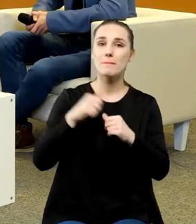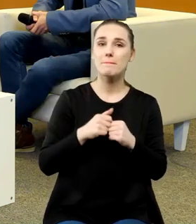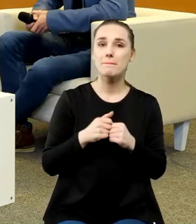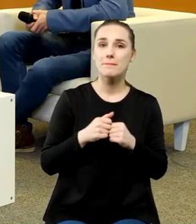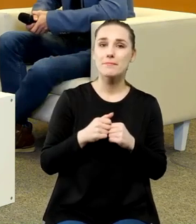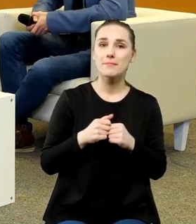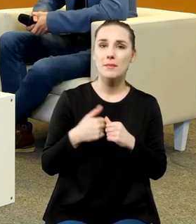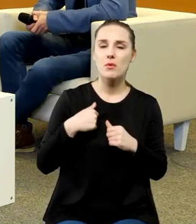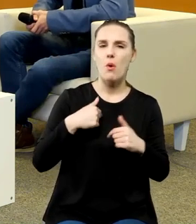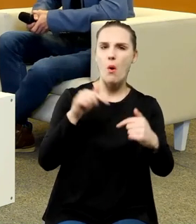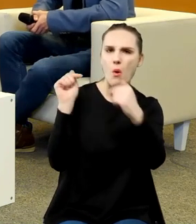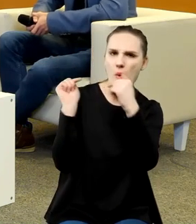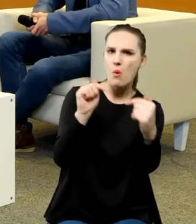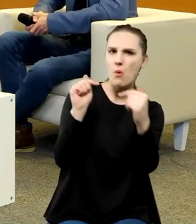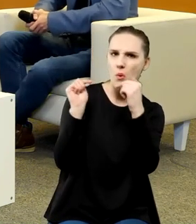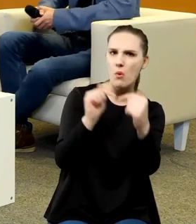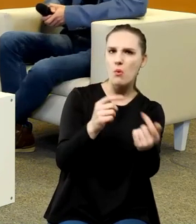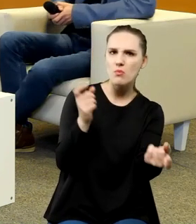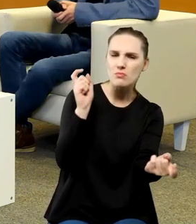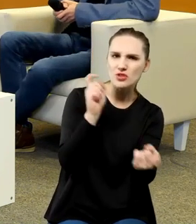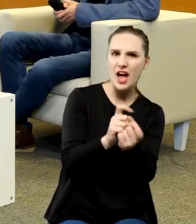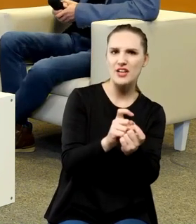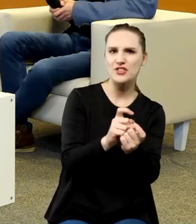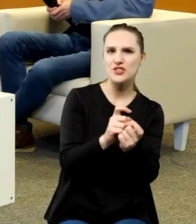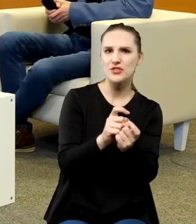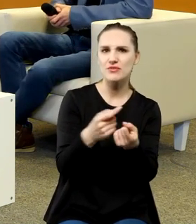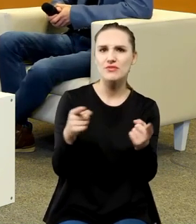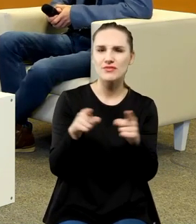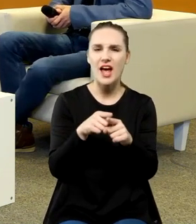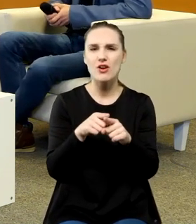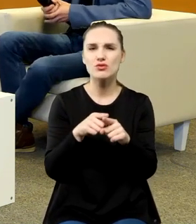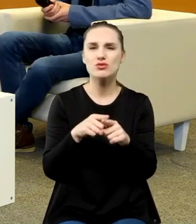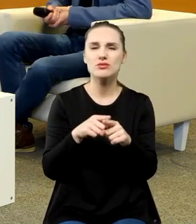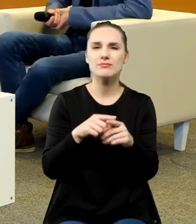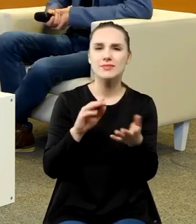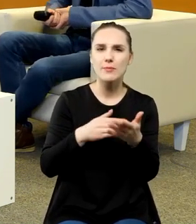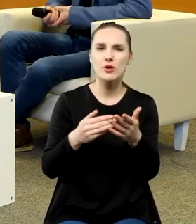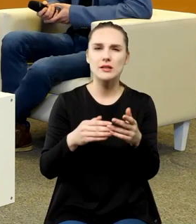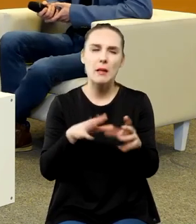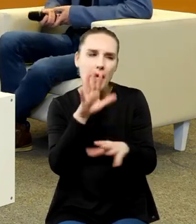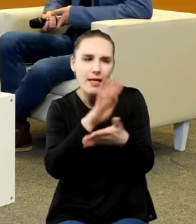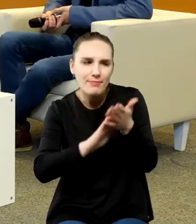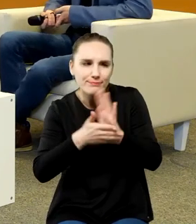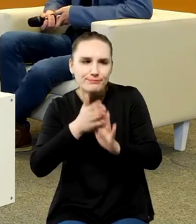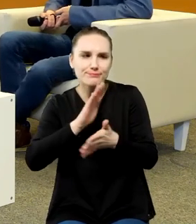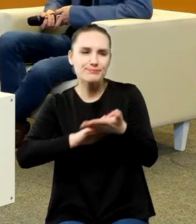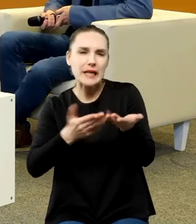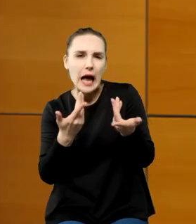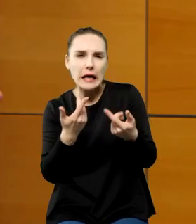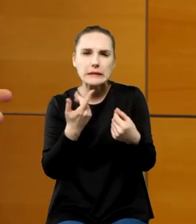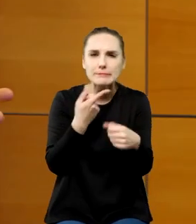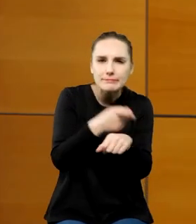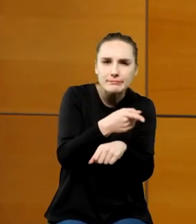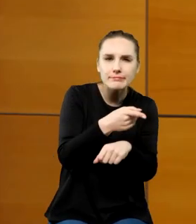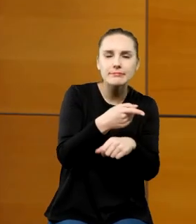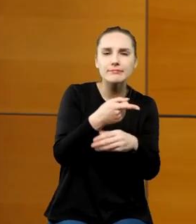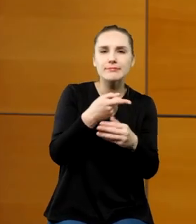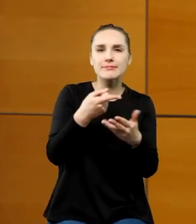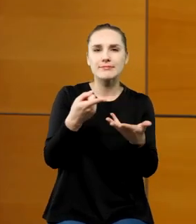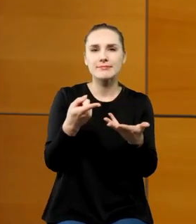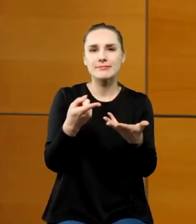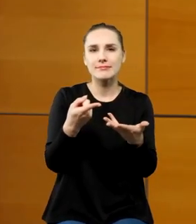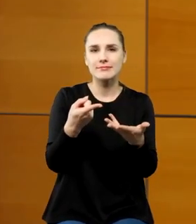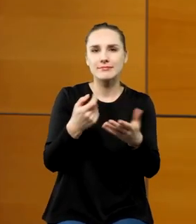spierał, że intrygował przeciwko niemu, albo oni przeciwko niemu, ale mimo wszystko, mimo wszystko jednak